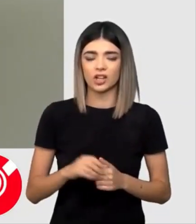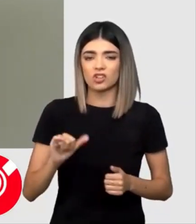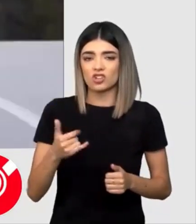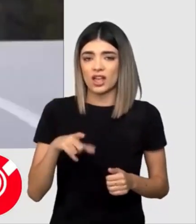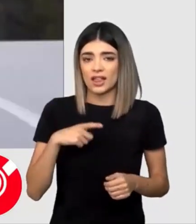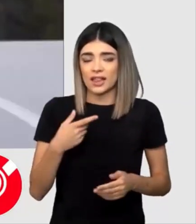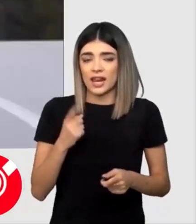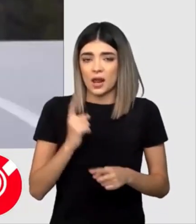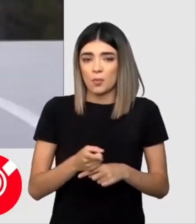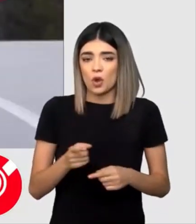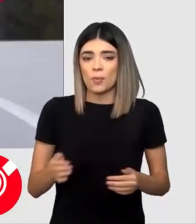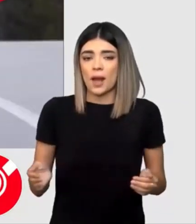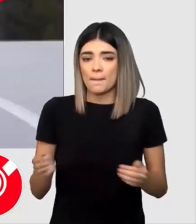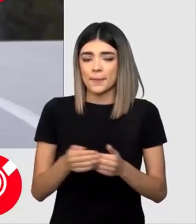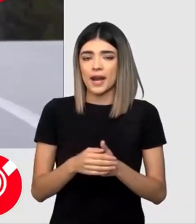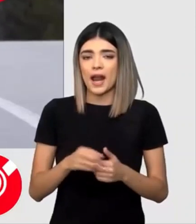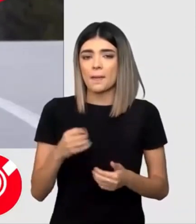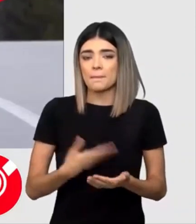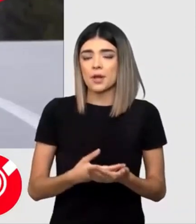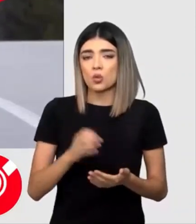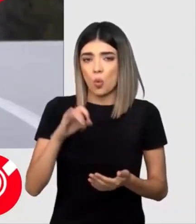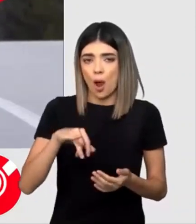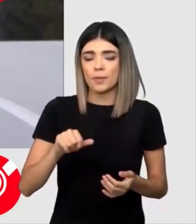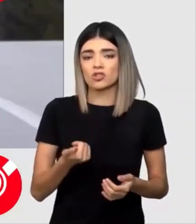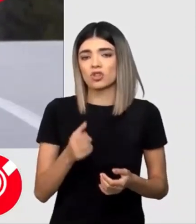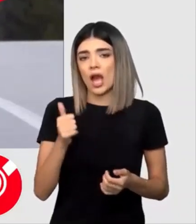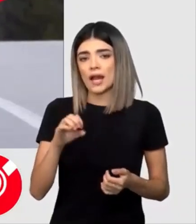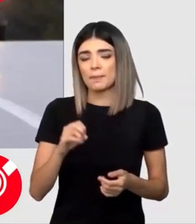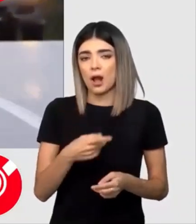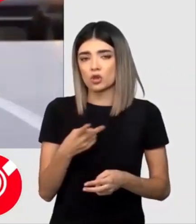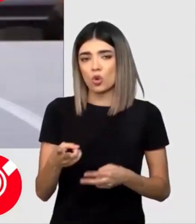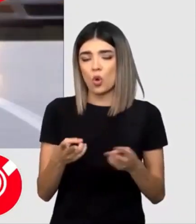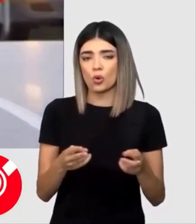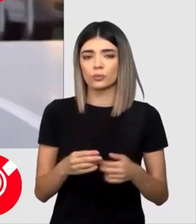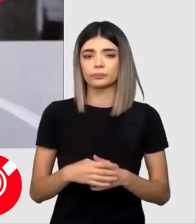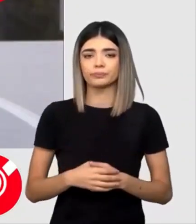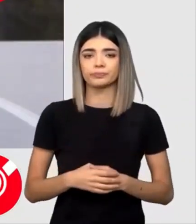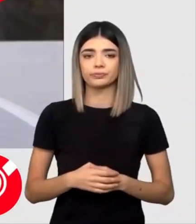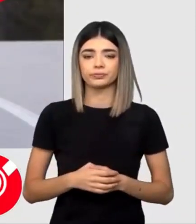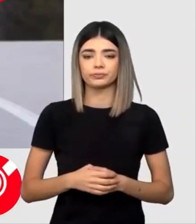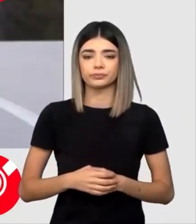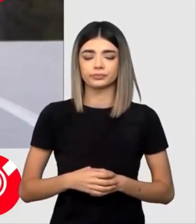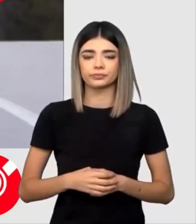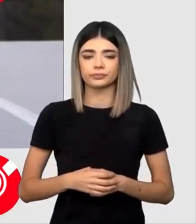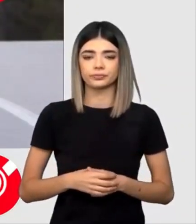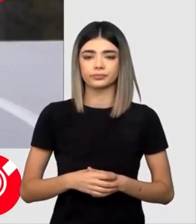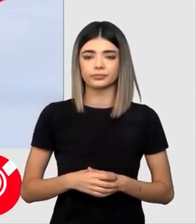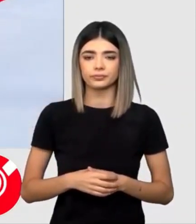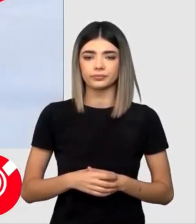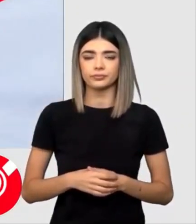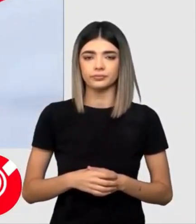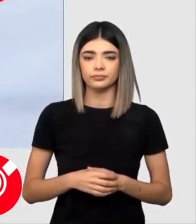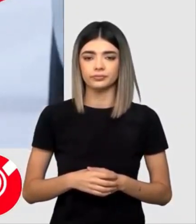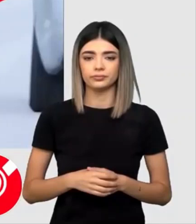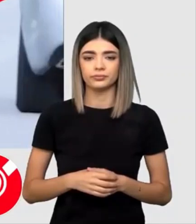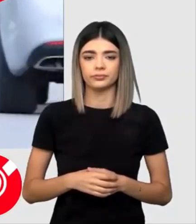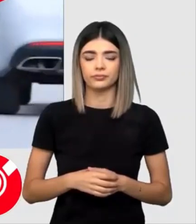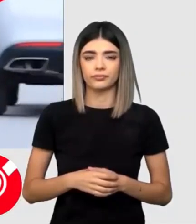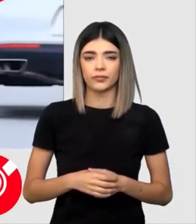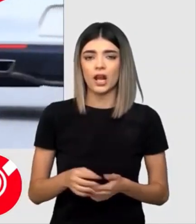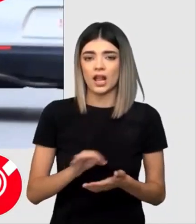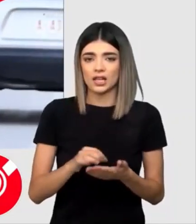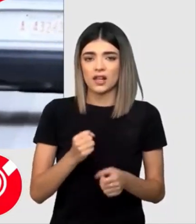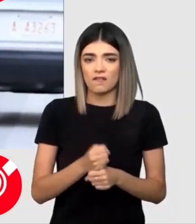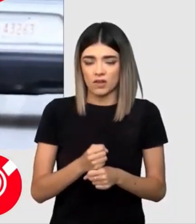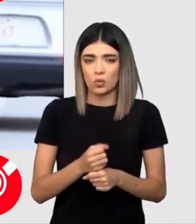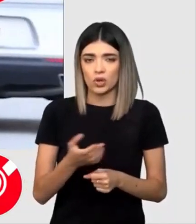protecție a oamenilor și a urșilor deopotrivă. Din păcate, acest plan nu a fost implementat în